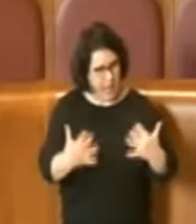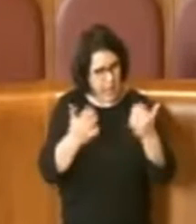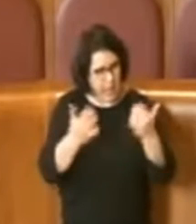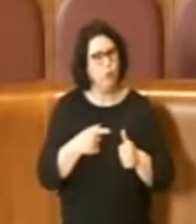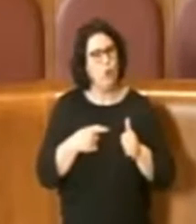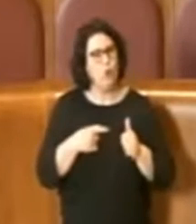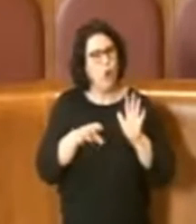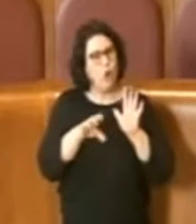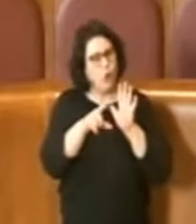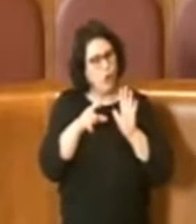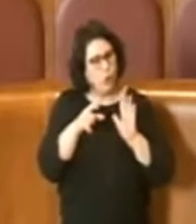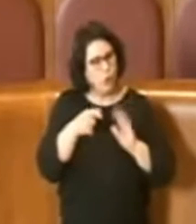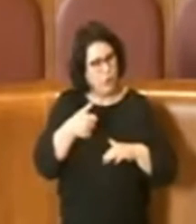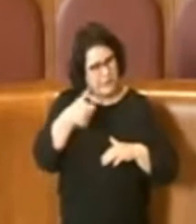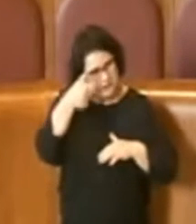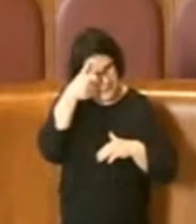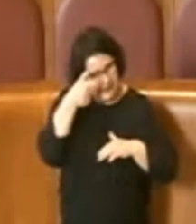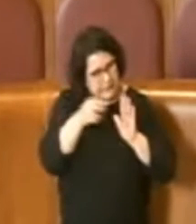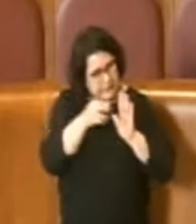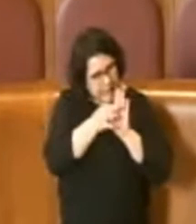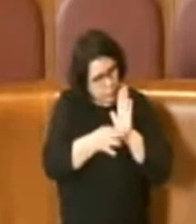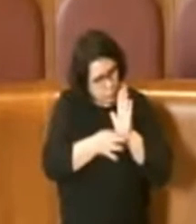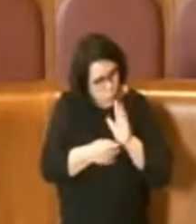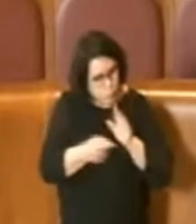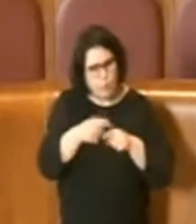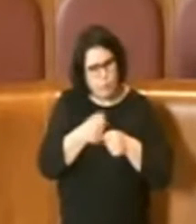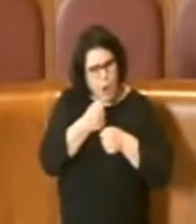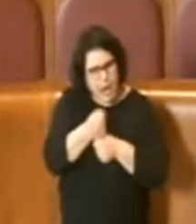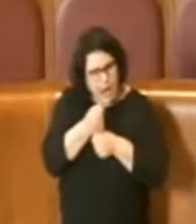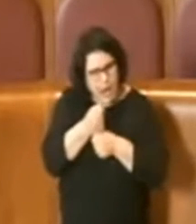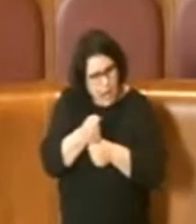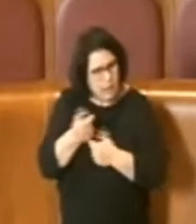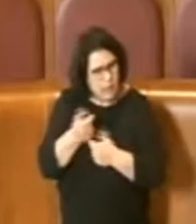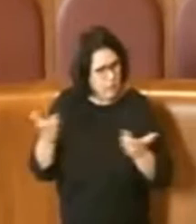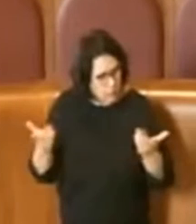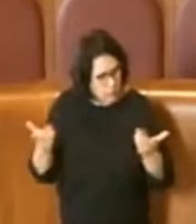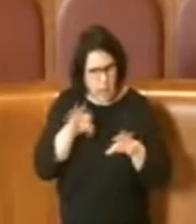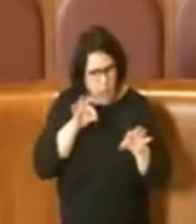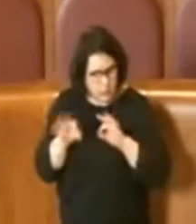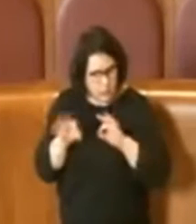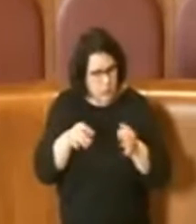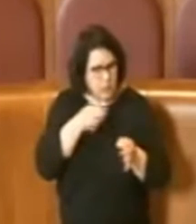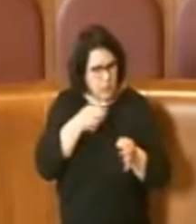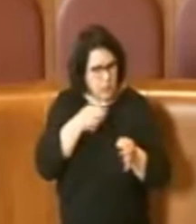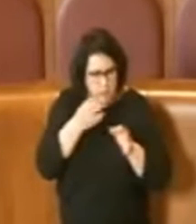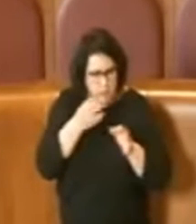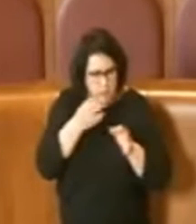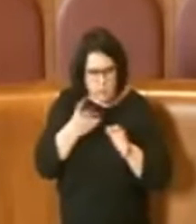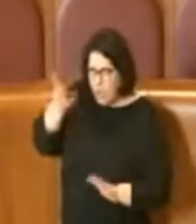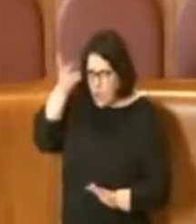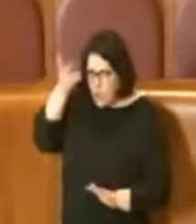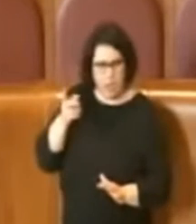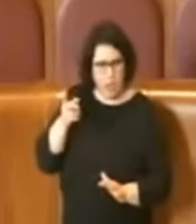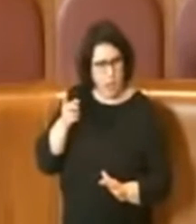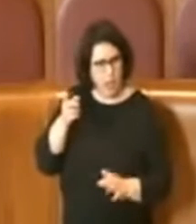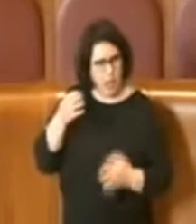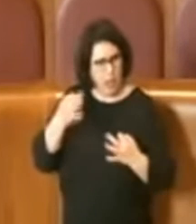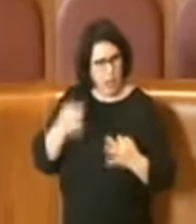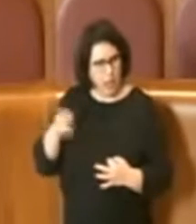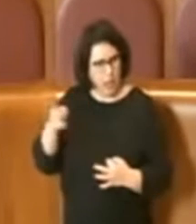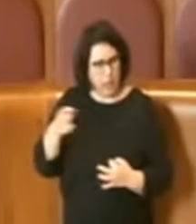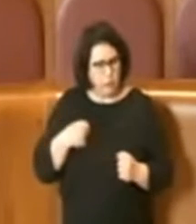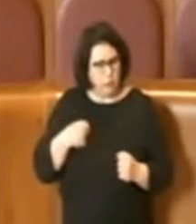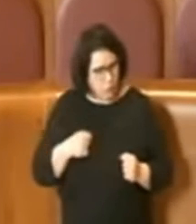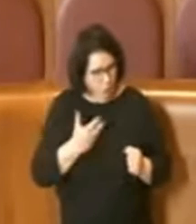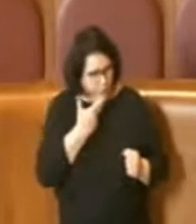statuto e ne ha letto i rappresentanti. Quindi insomma forse spenderci due paronine poteva essere anche il caso e lo voglio fare io